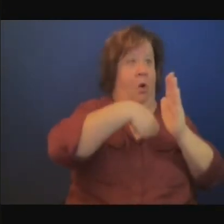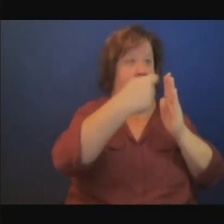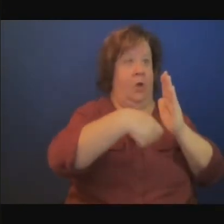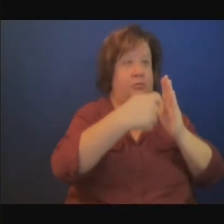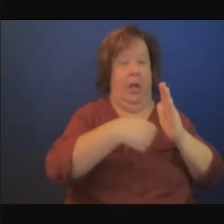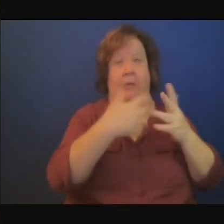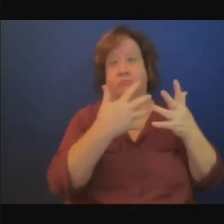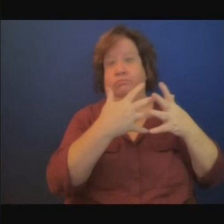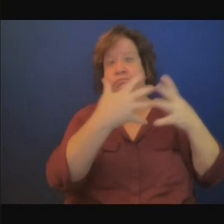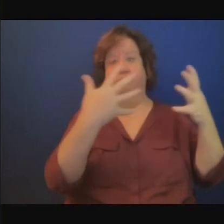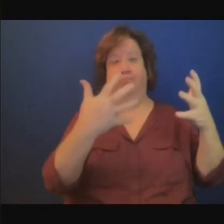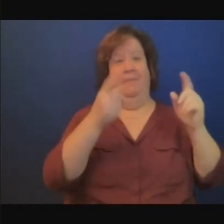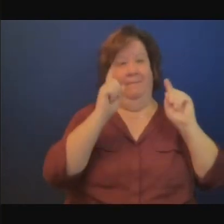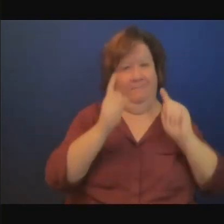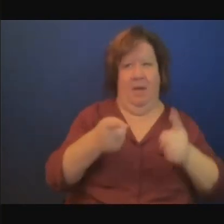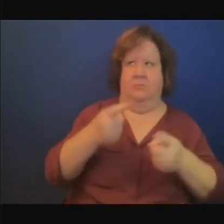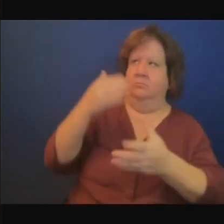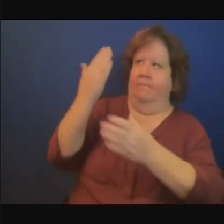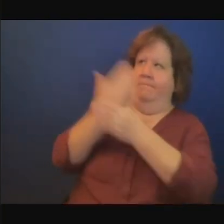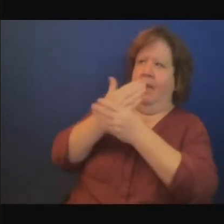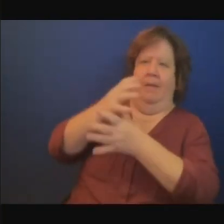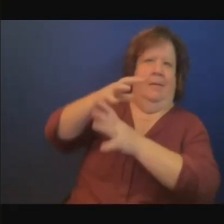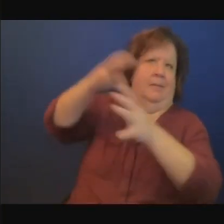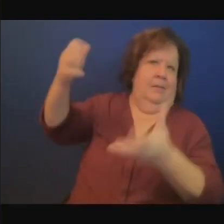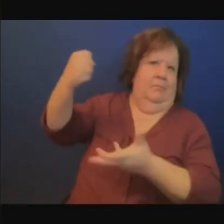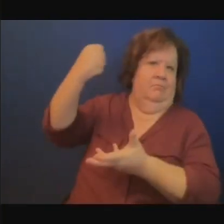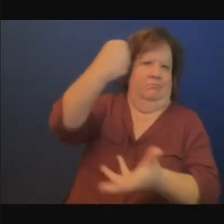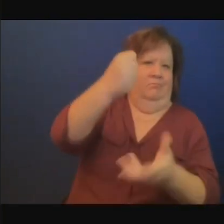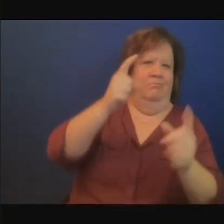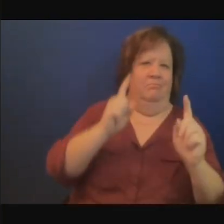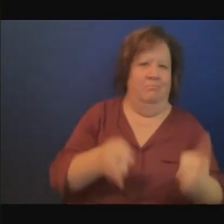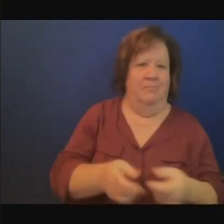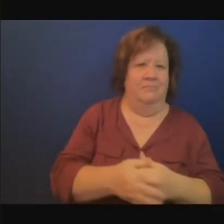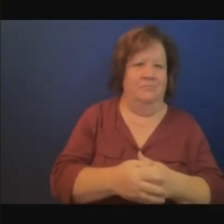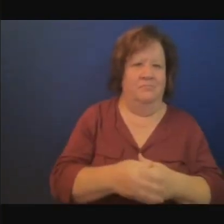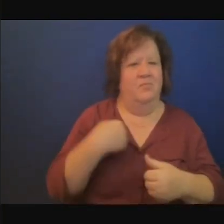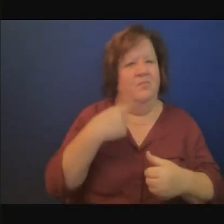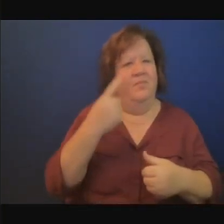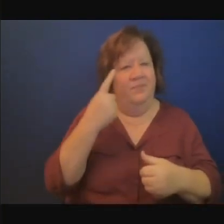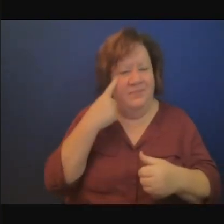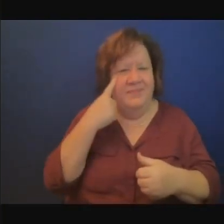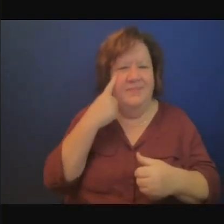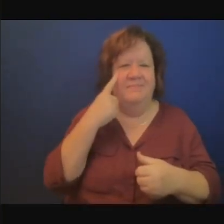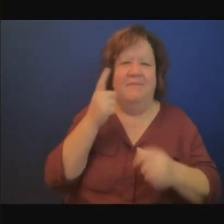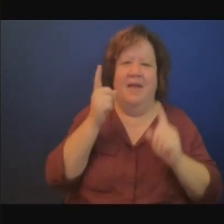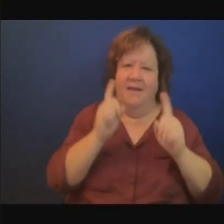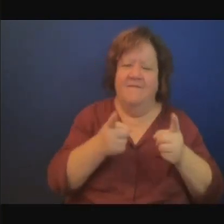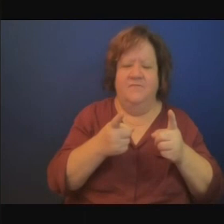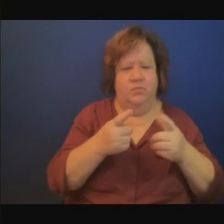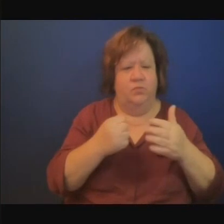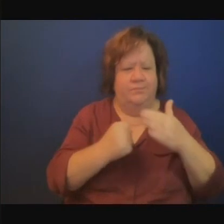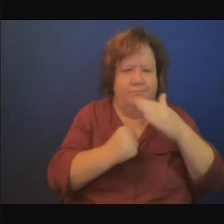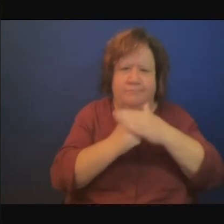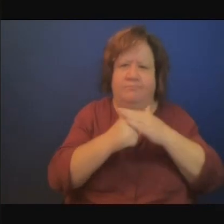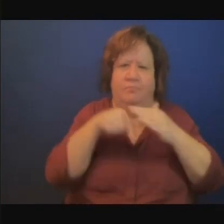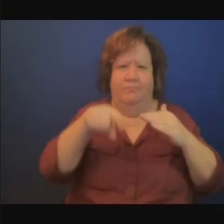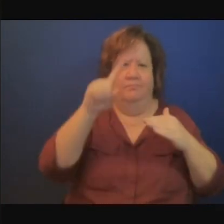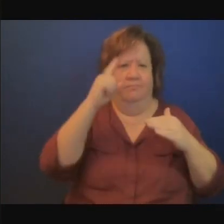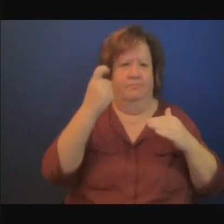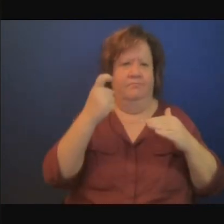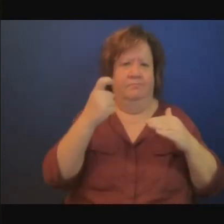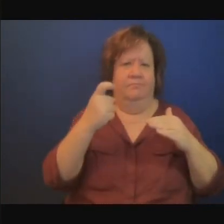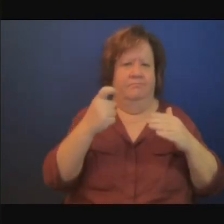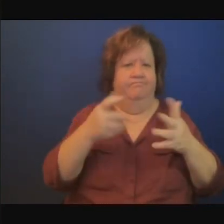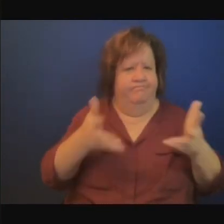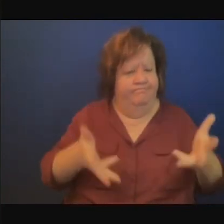participer à de telles modalités ensuite il faut appuyer la mise en place